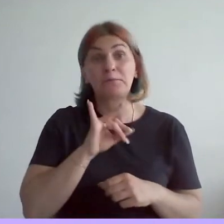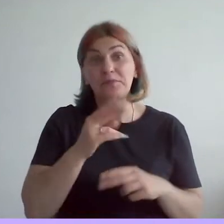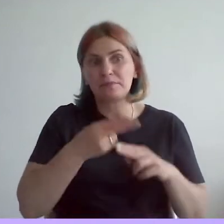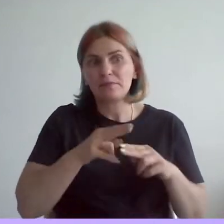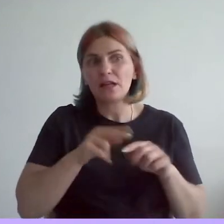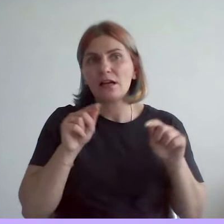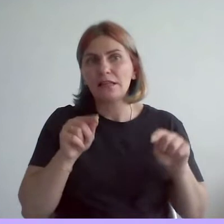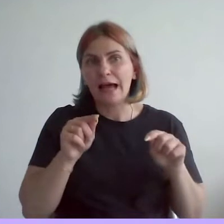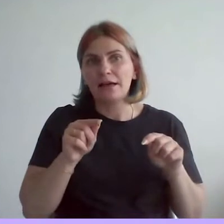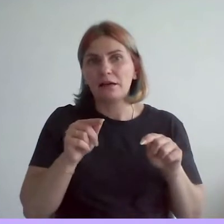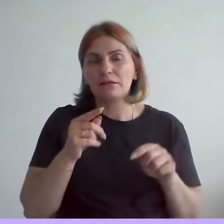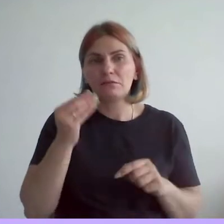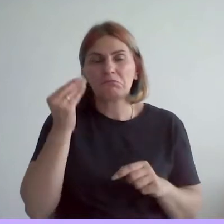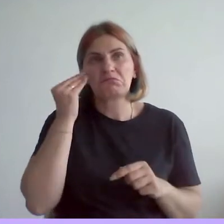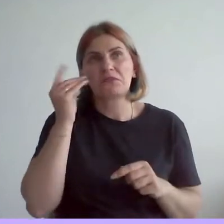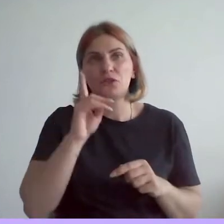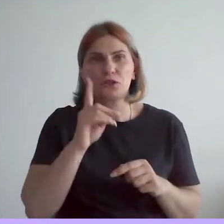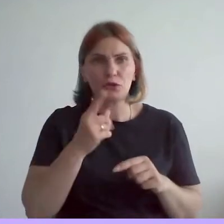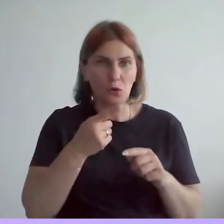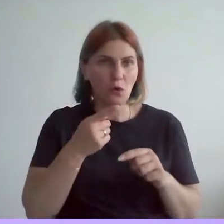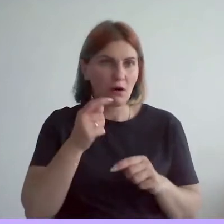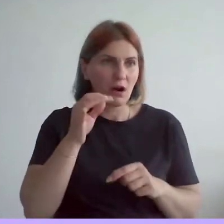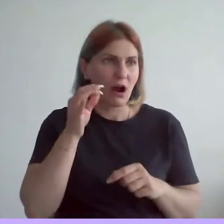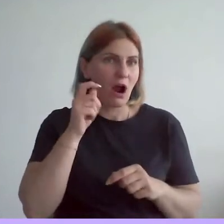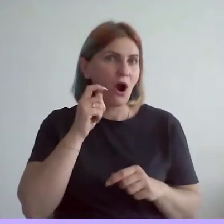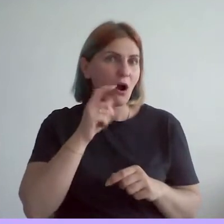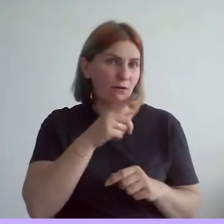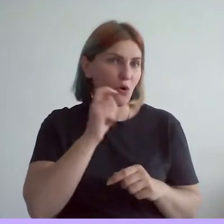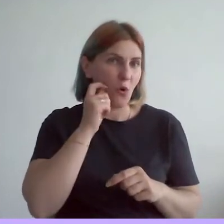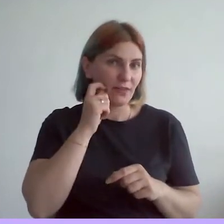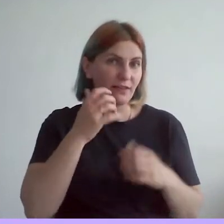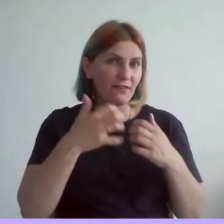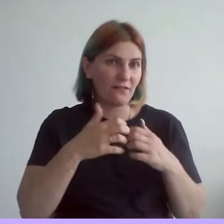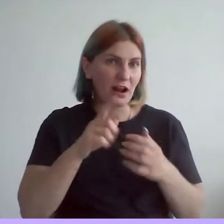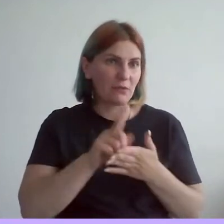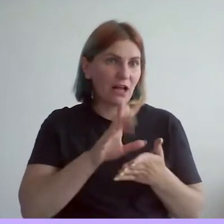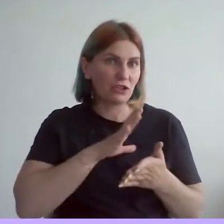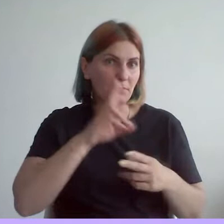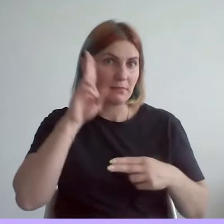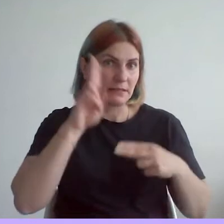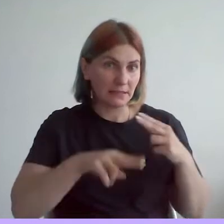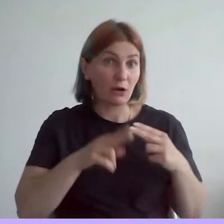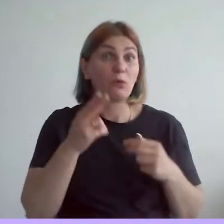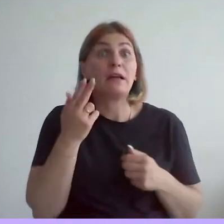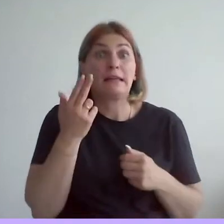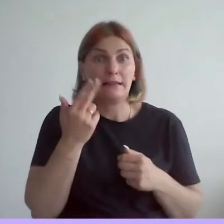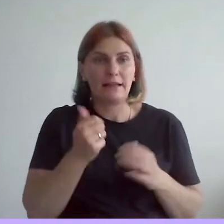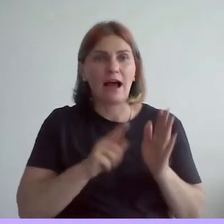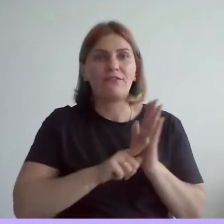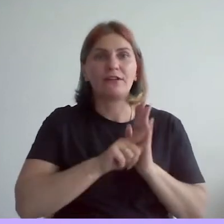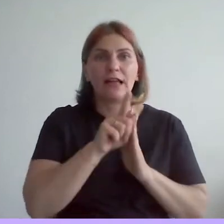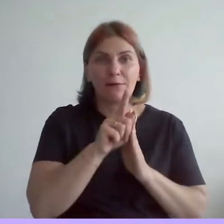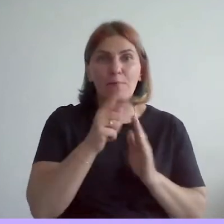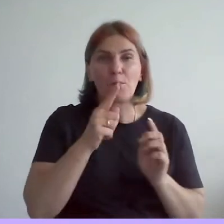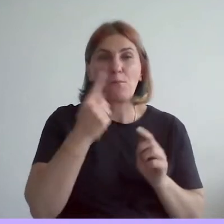это славная история. Конститерская фабрика должна оборваться. И до первых годов кондитерская фабрика